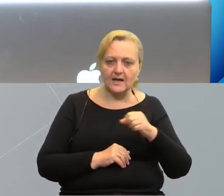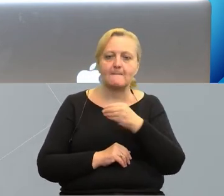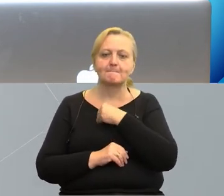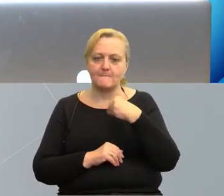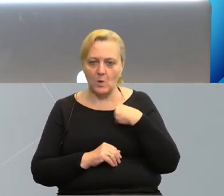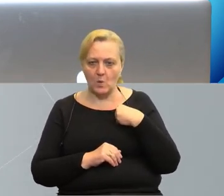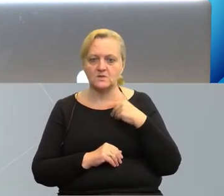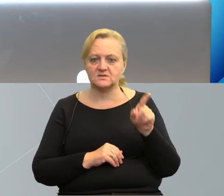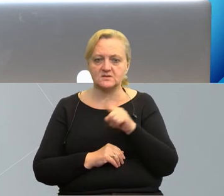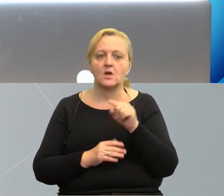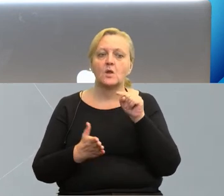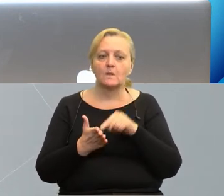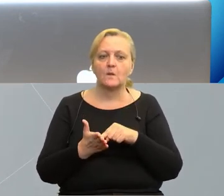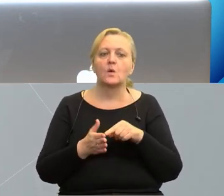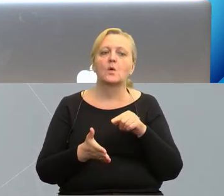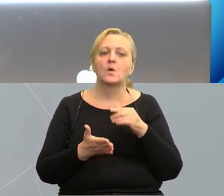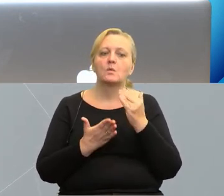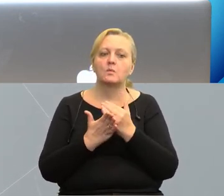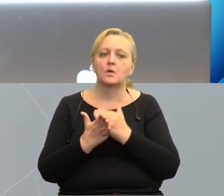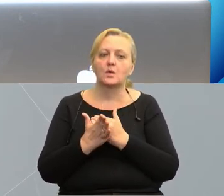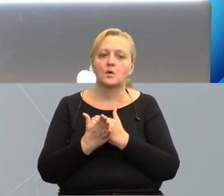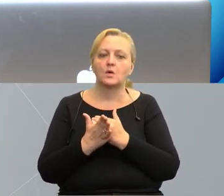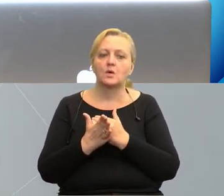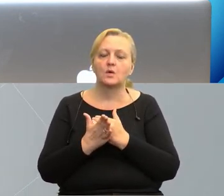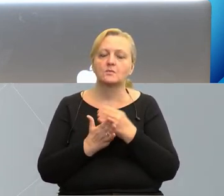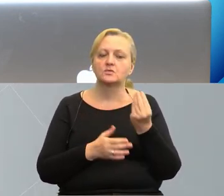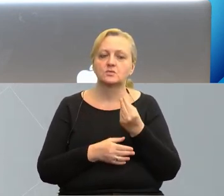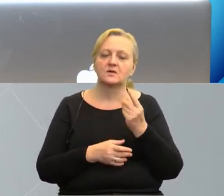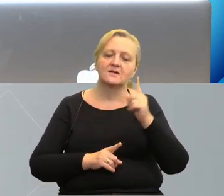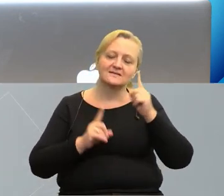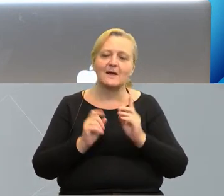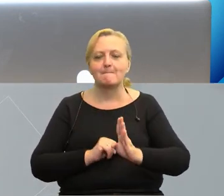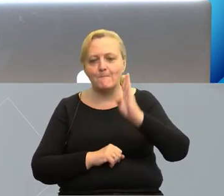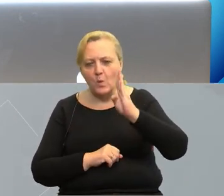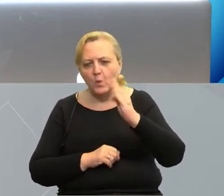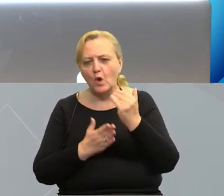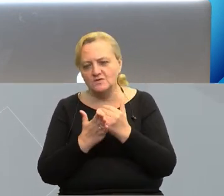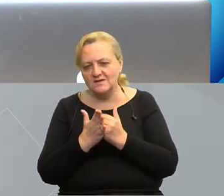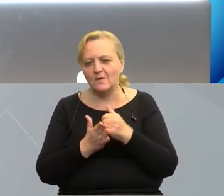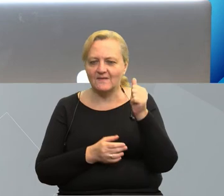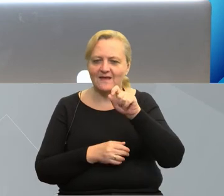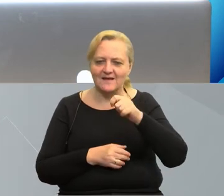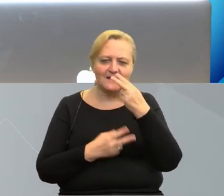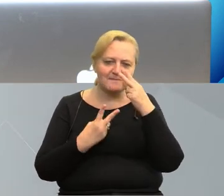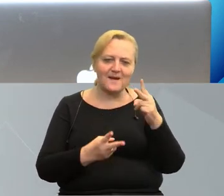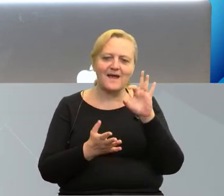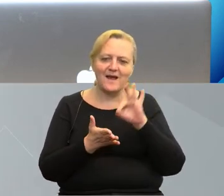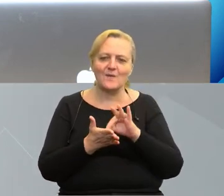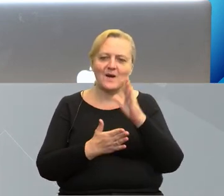i program czasami nazywany północnym, patrząc właśnie na